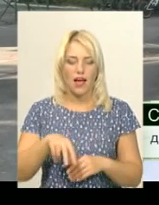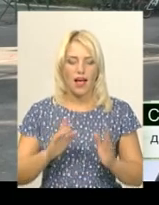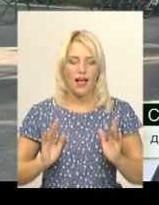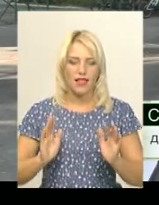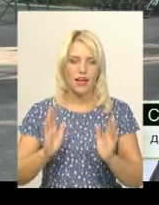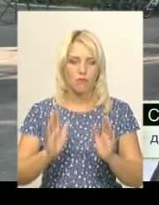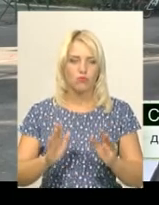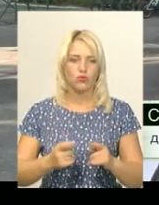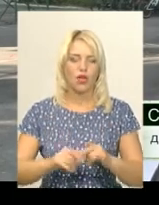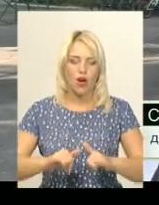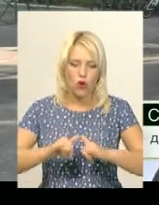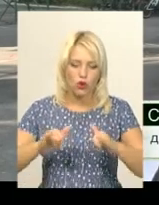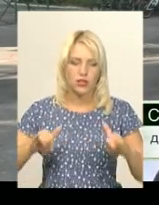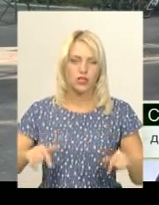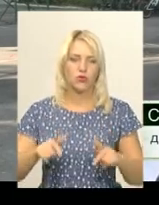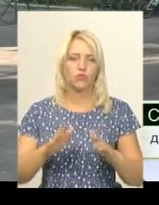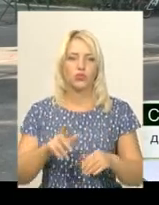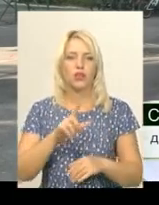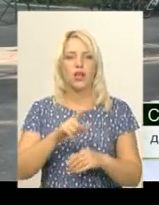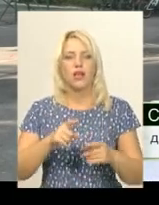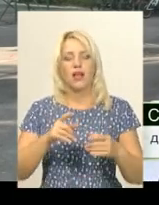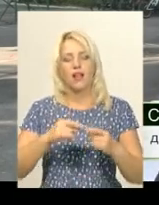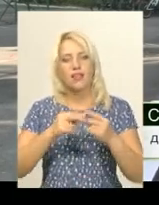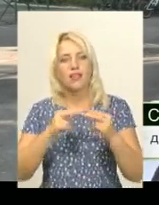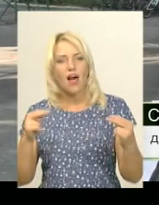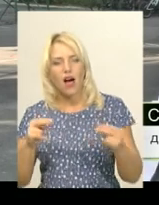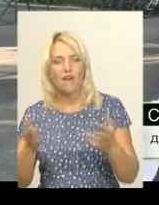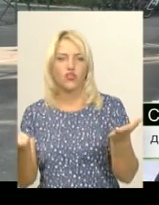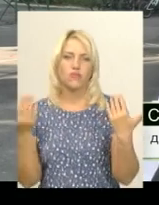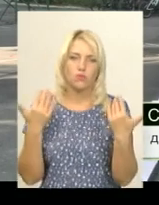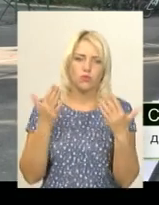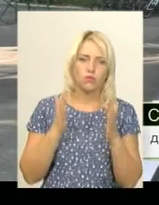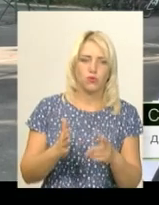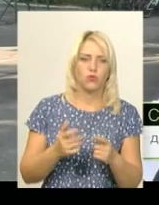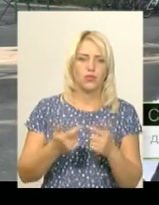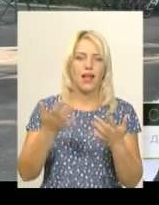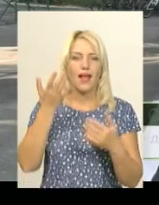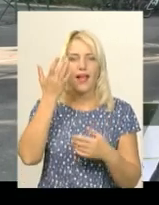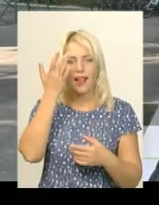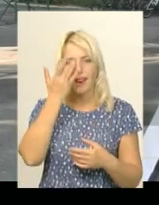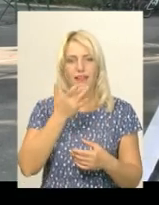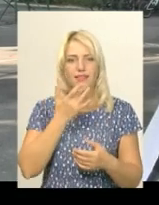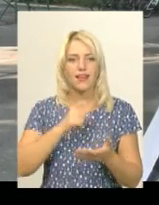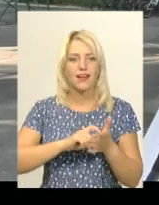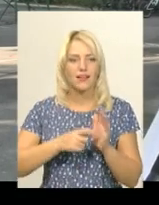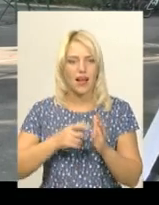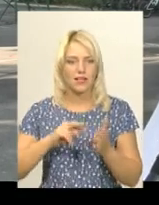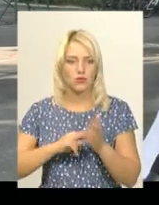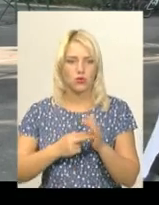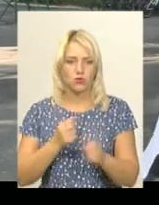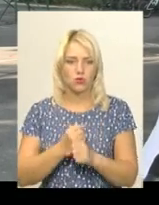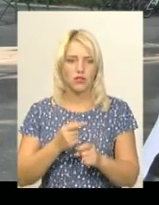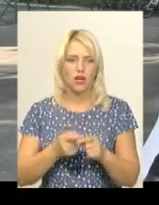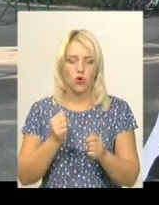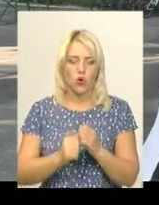буде ось така рекреаційна зона відпочинку, лавочки, літні класи ми плануємо зробити. І кожного року, відповідно, це